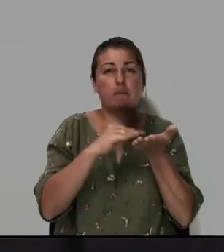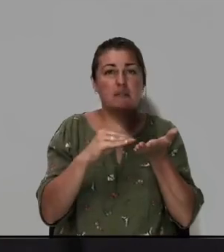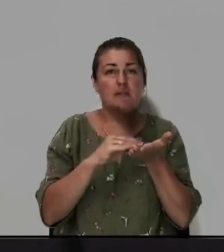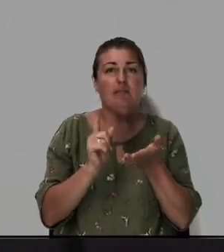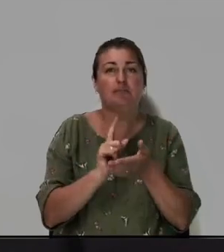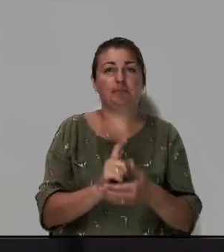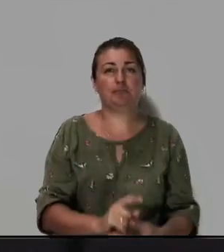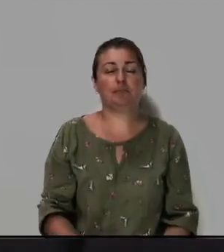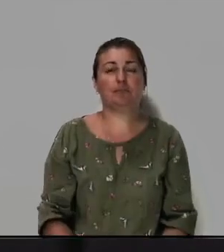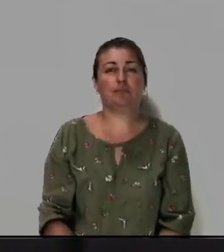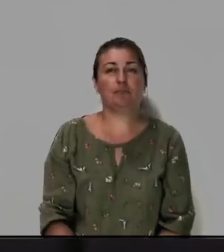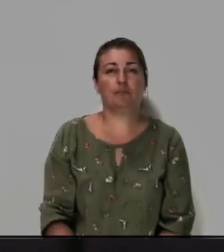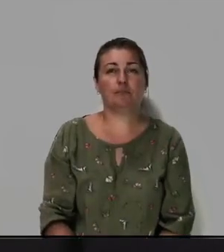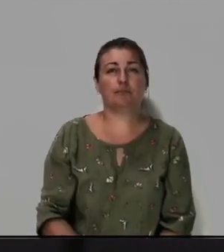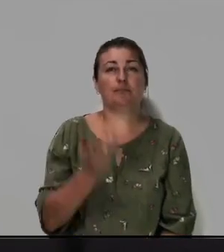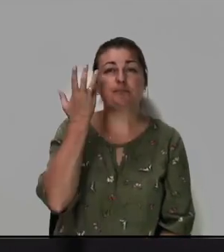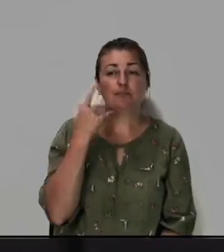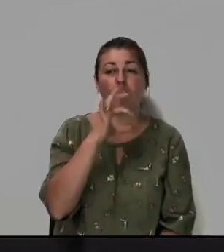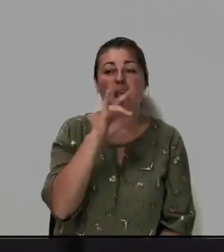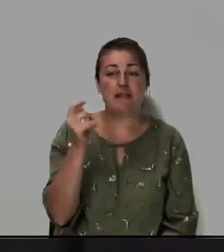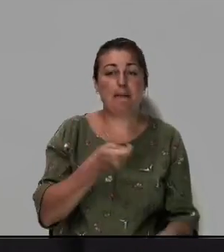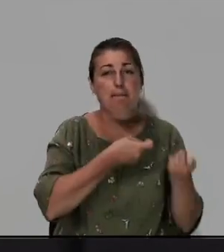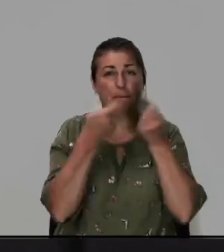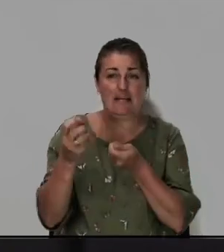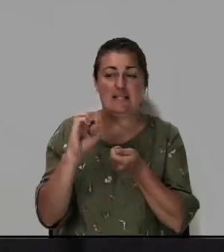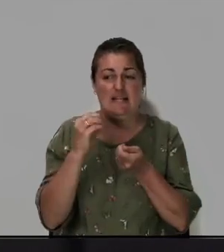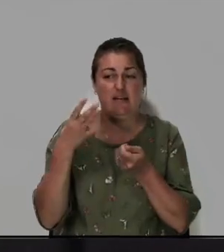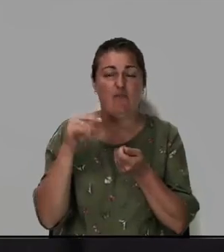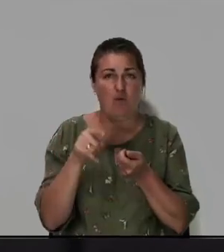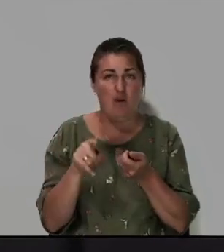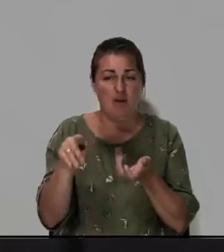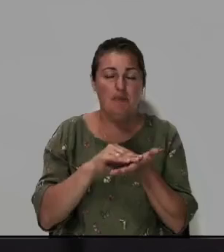когда они принесли его здесь написано